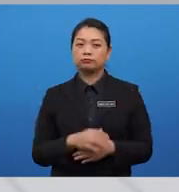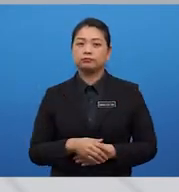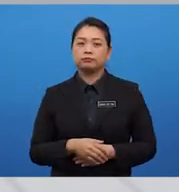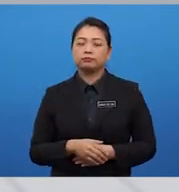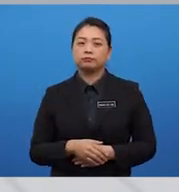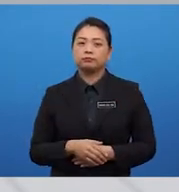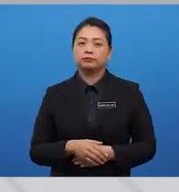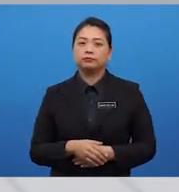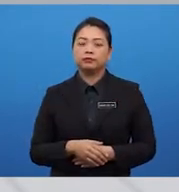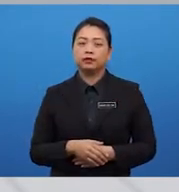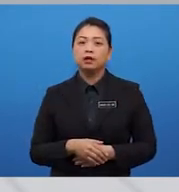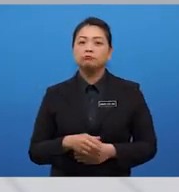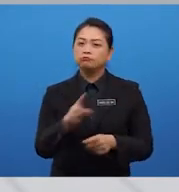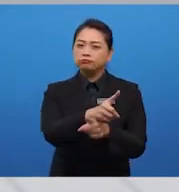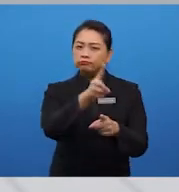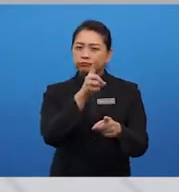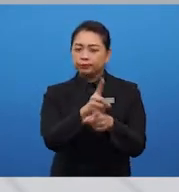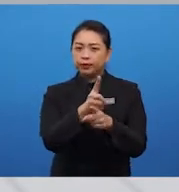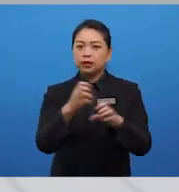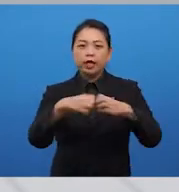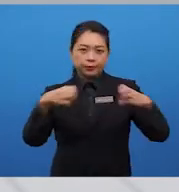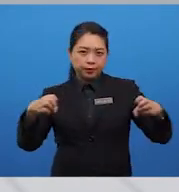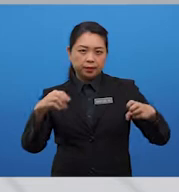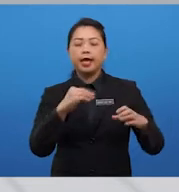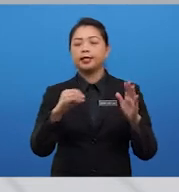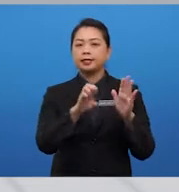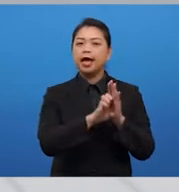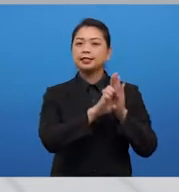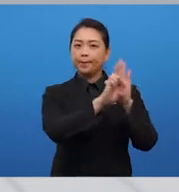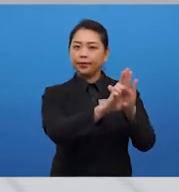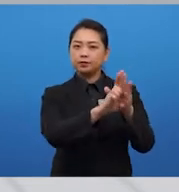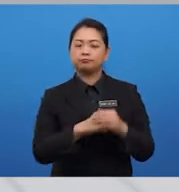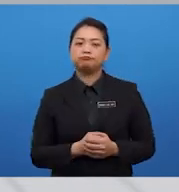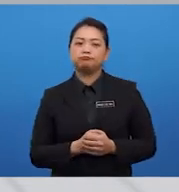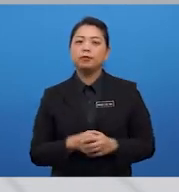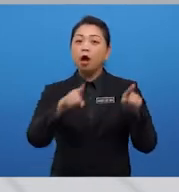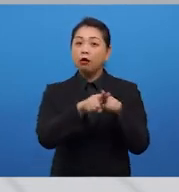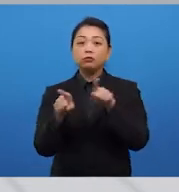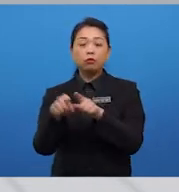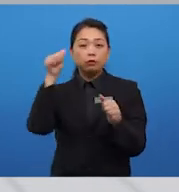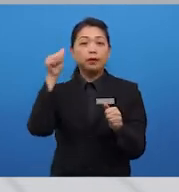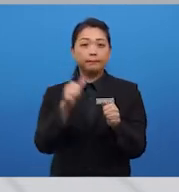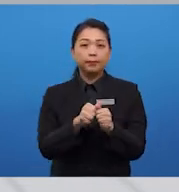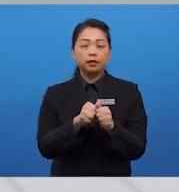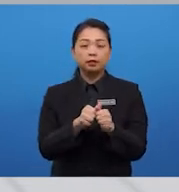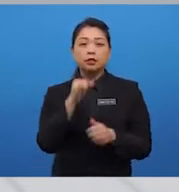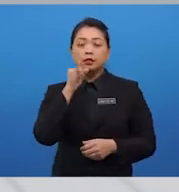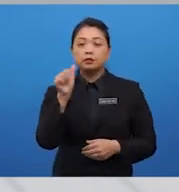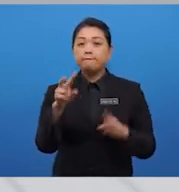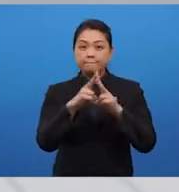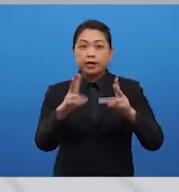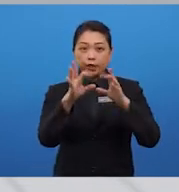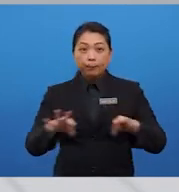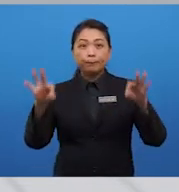elaborations, and examples. Also remember, it is very